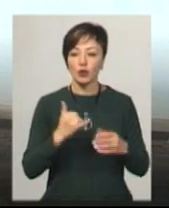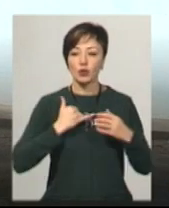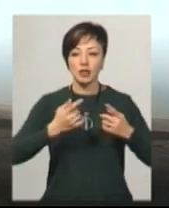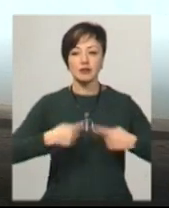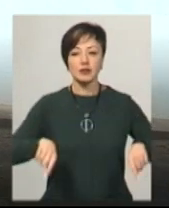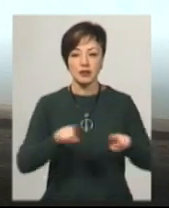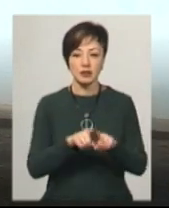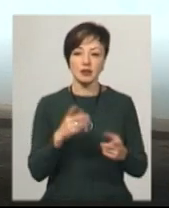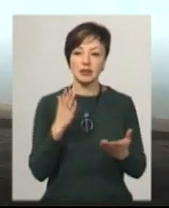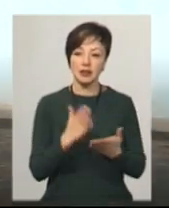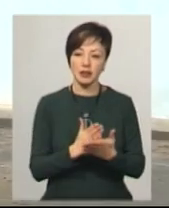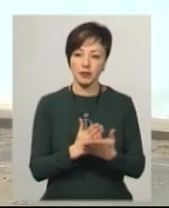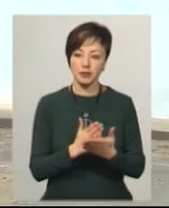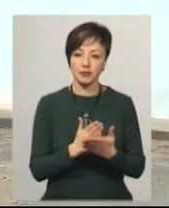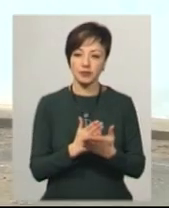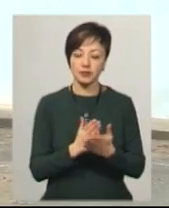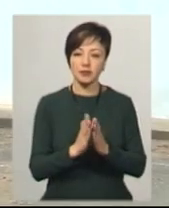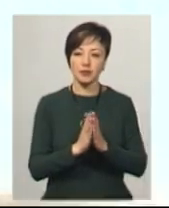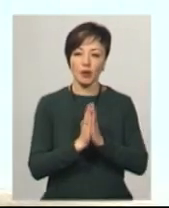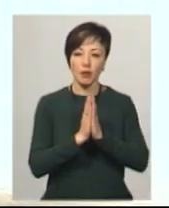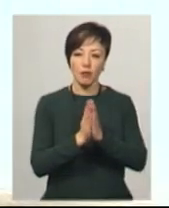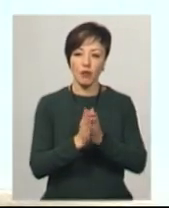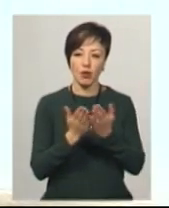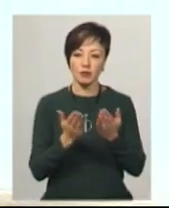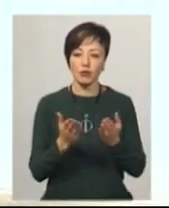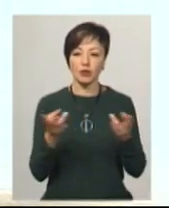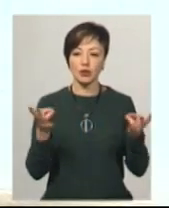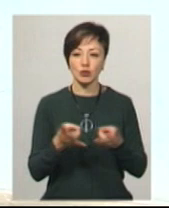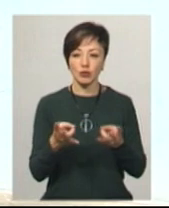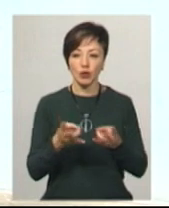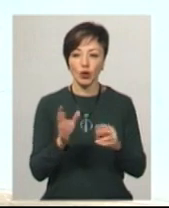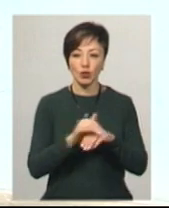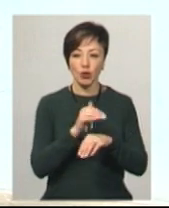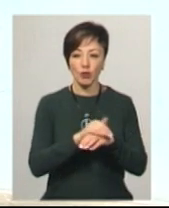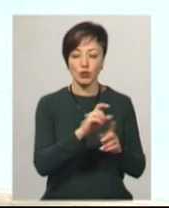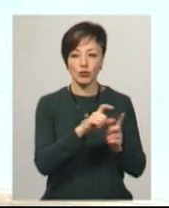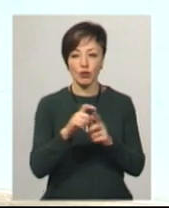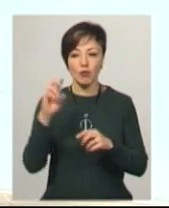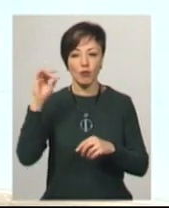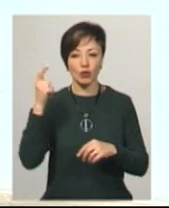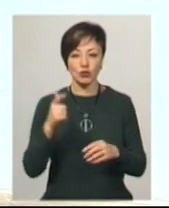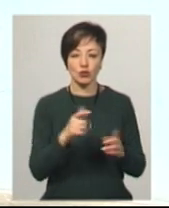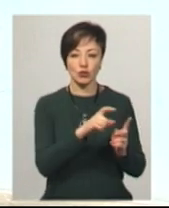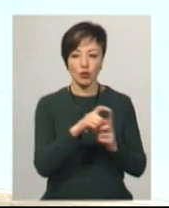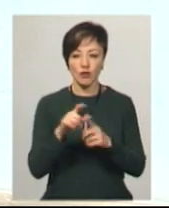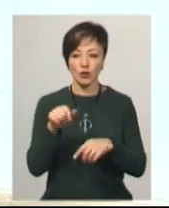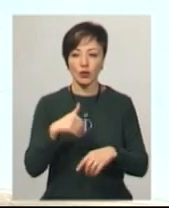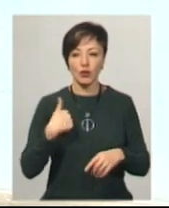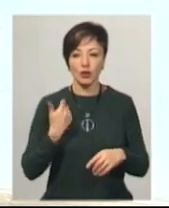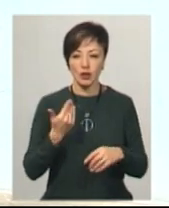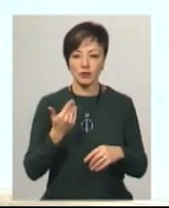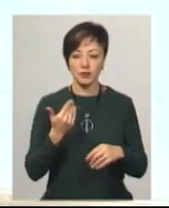відділенні є молітвенник, вони моляться, бо требують доброго слова, божого слова. Вони хочуть